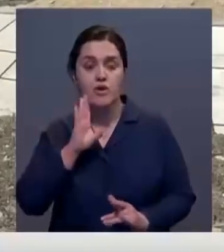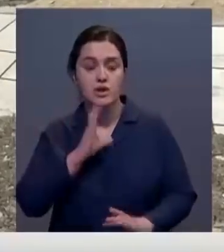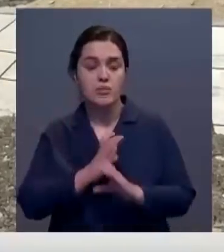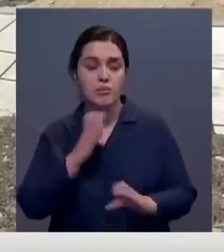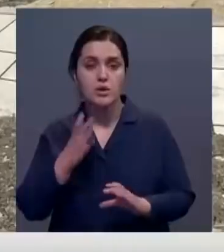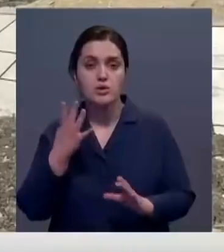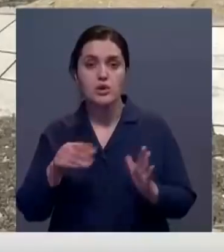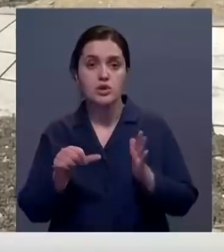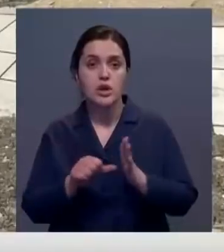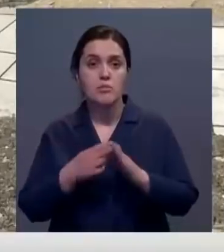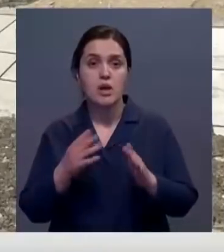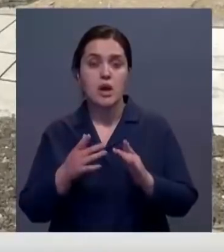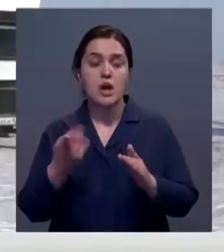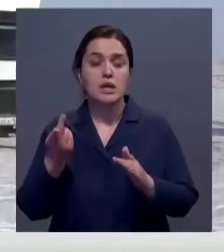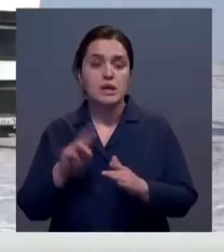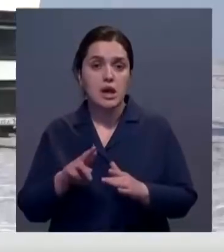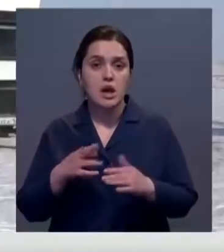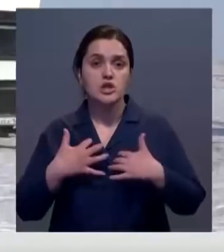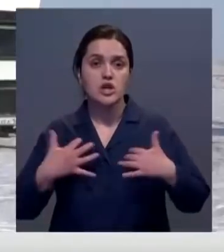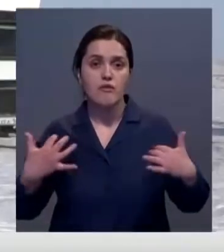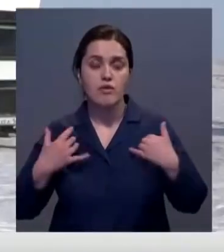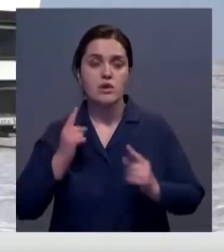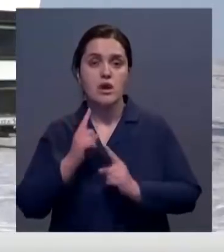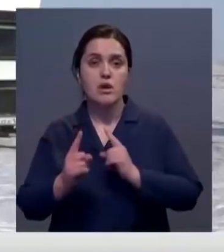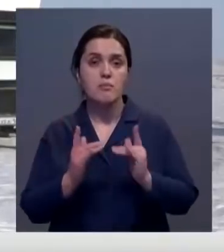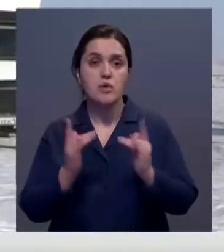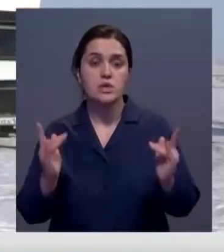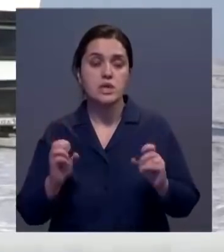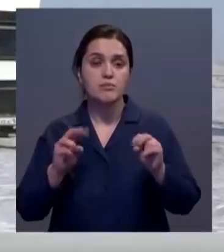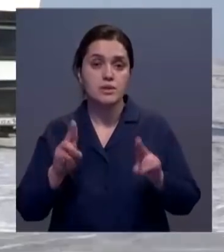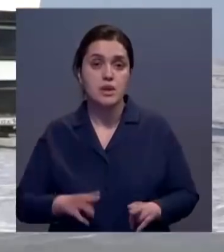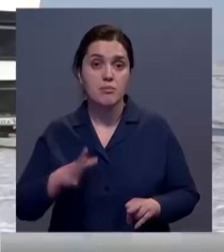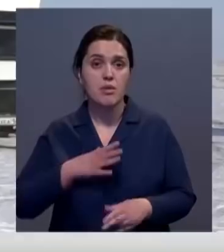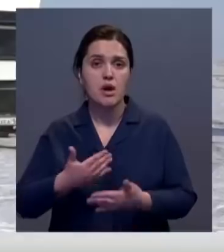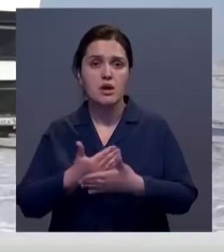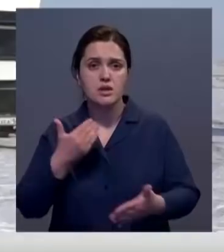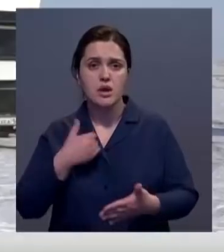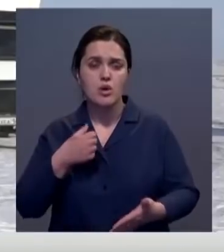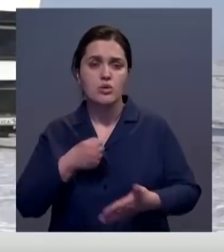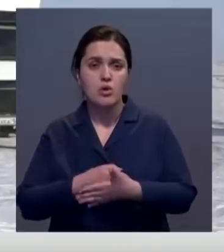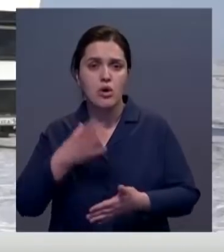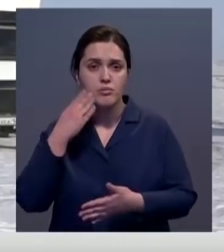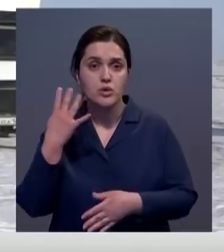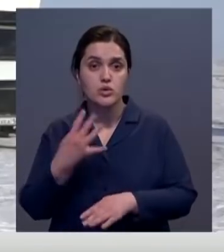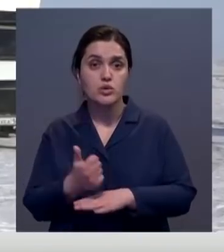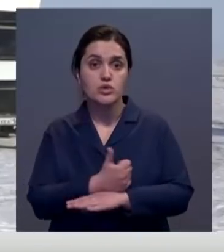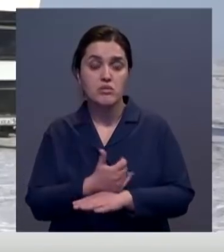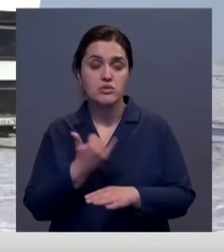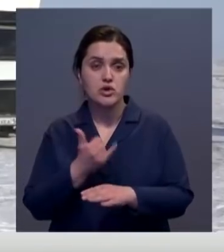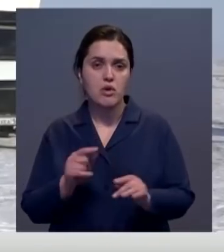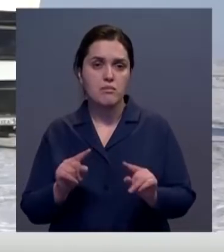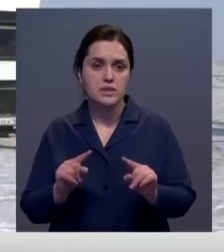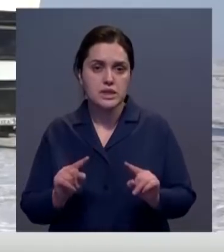46 переправ для перегона скота. Если раньше мы доезжали до Алматы почти за 40 часов, то сейчас этот путь